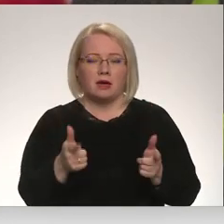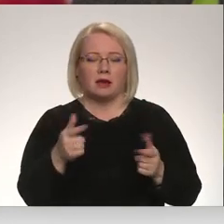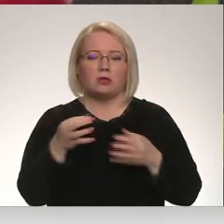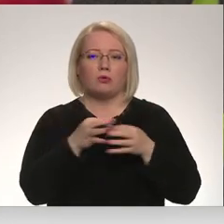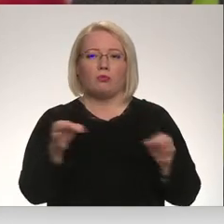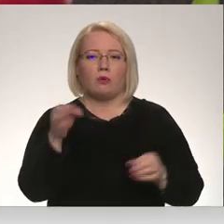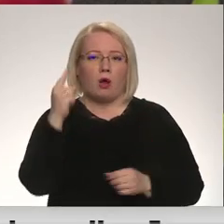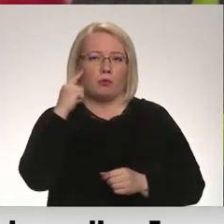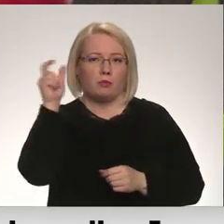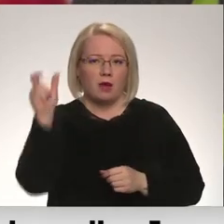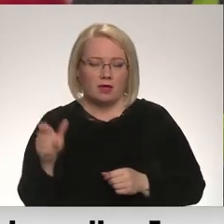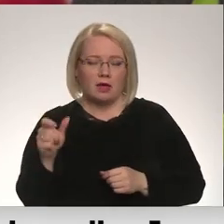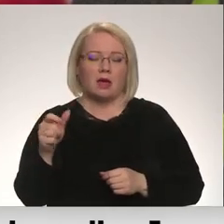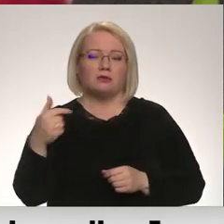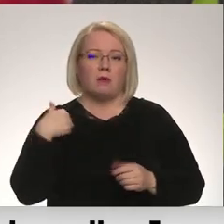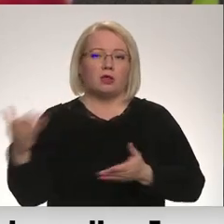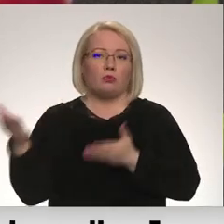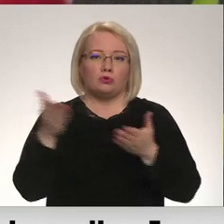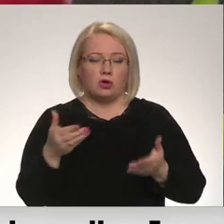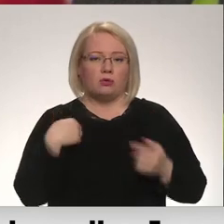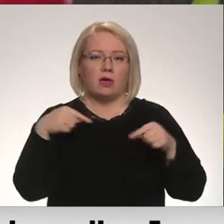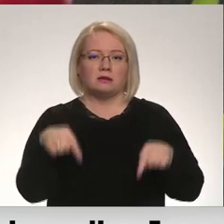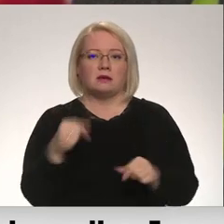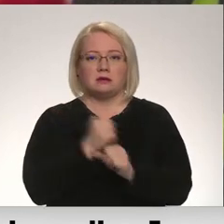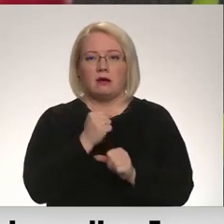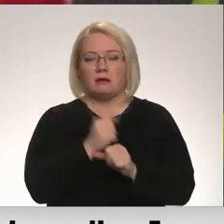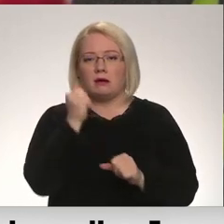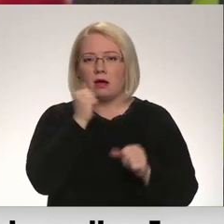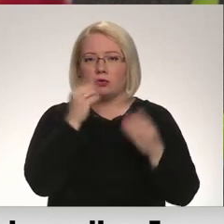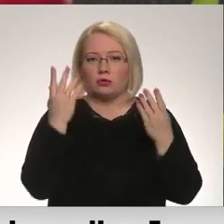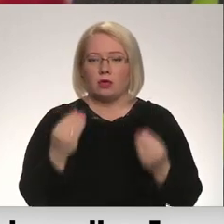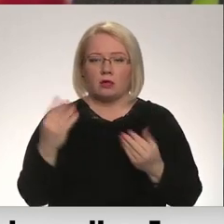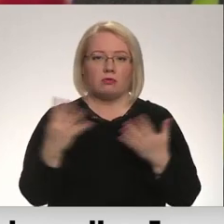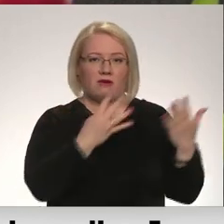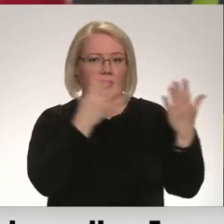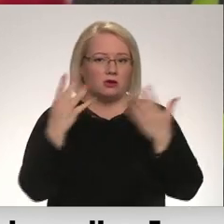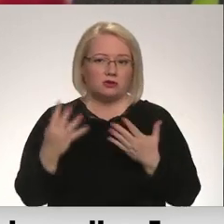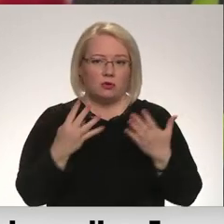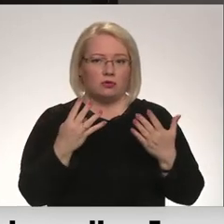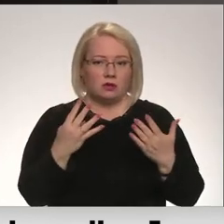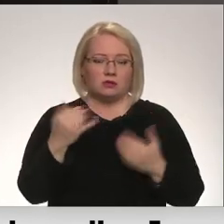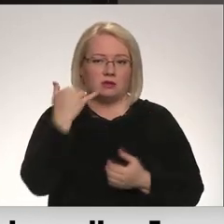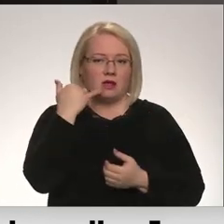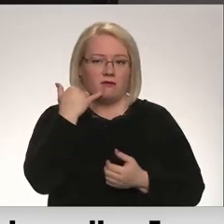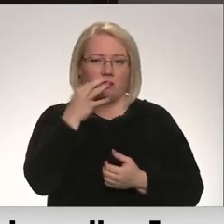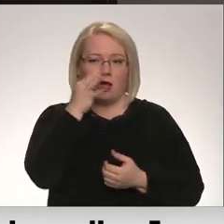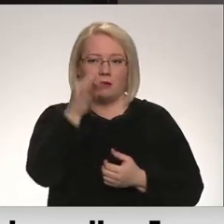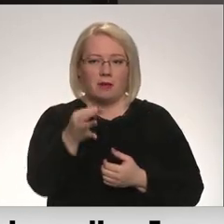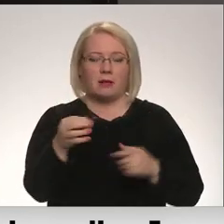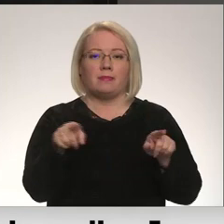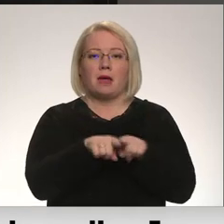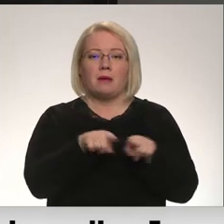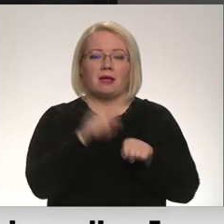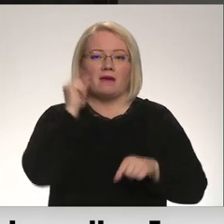atzvanīja, uzaicināja. Lūk, šeit es esmu katru dienu un 9 stundas uz telefonu līnijas. Tāpat kā